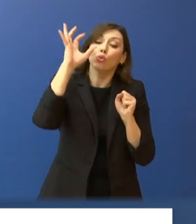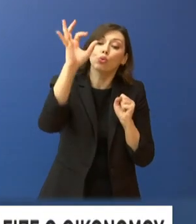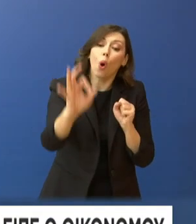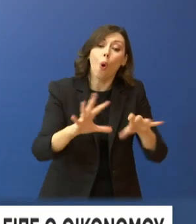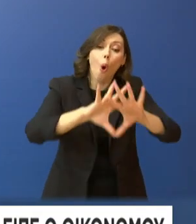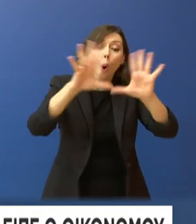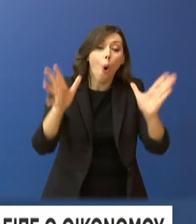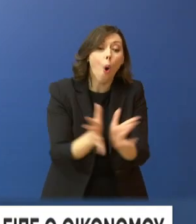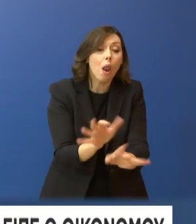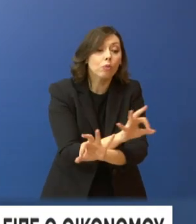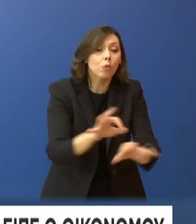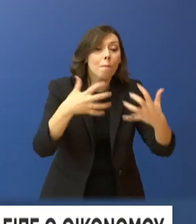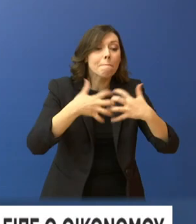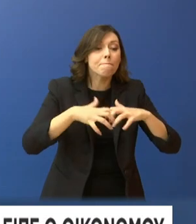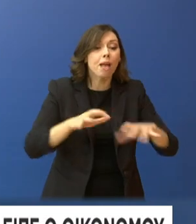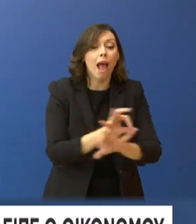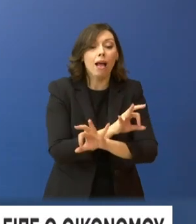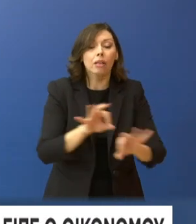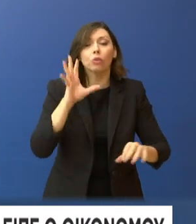ξαναζήσουμε τέτοιου είδους τραγικά περιστατικά.